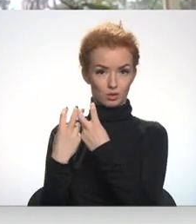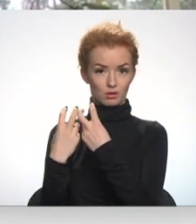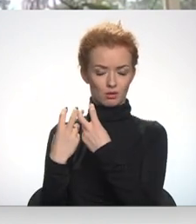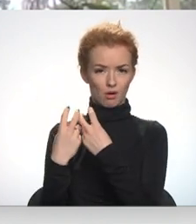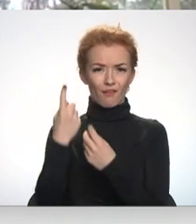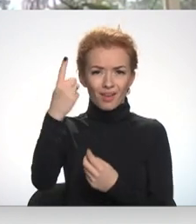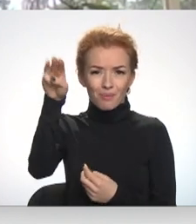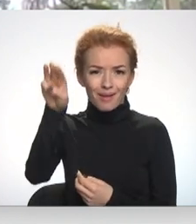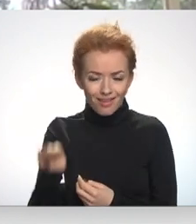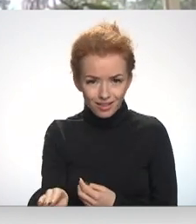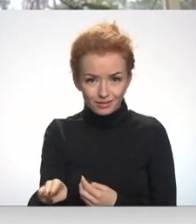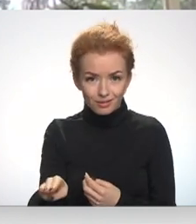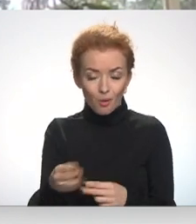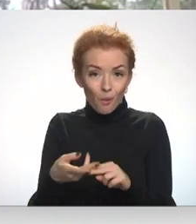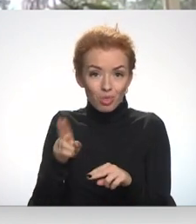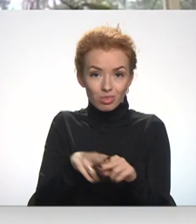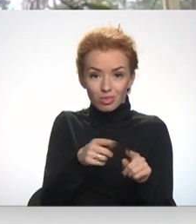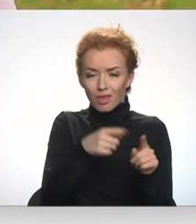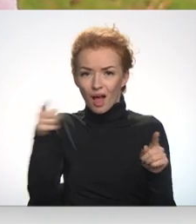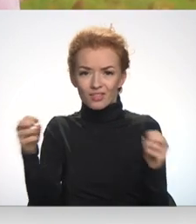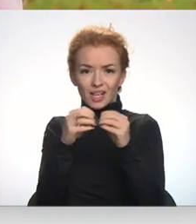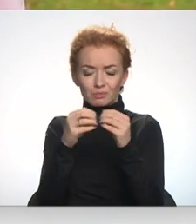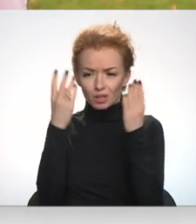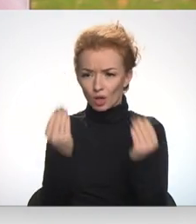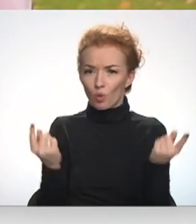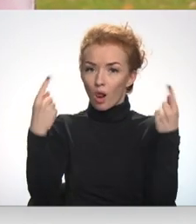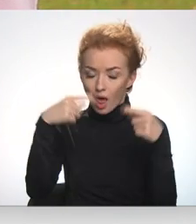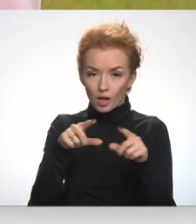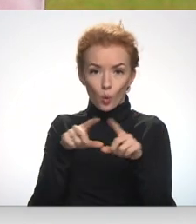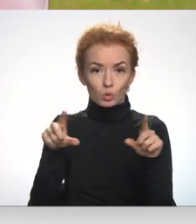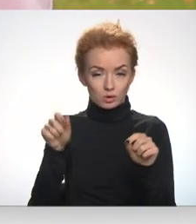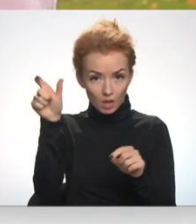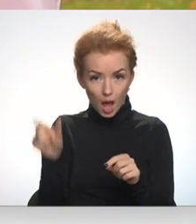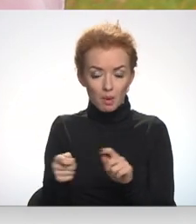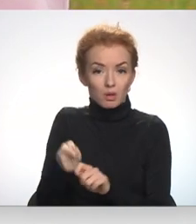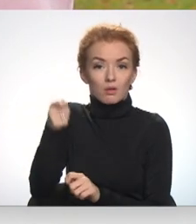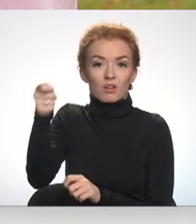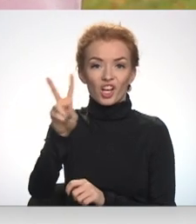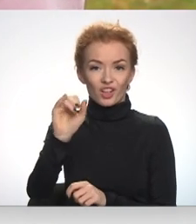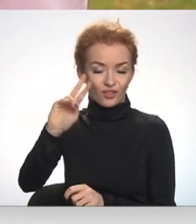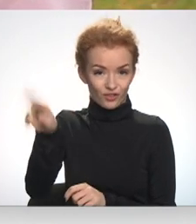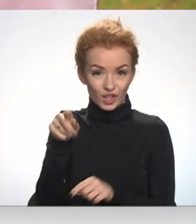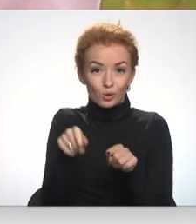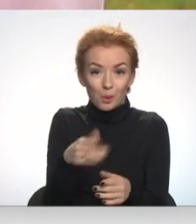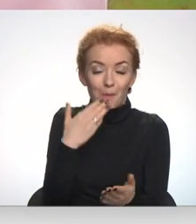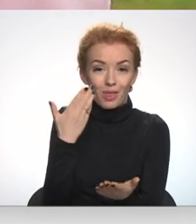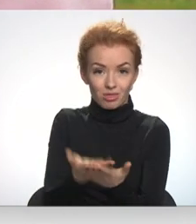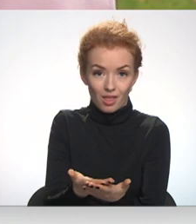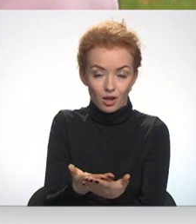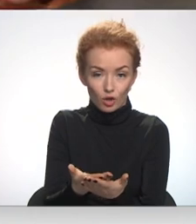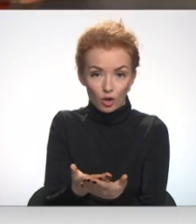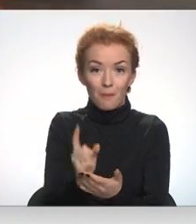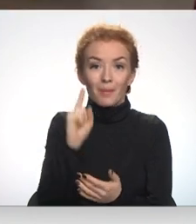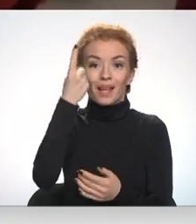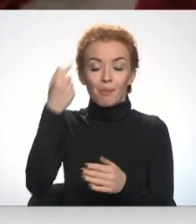mēnesim. Tad tālāk ir desmit dienu laikā uzņēmēji varēs iesmēt valsts cieniem dienestāšo pieteikumu. Pirmais